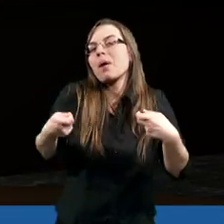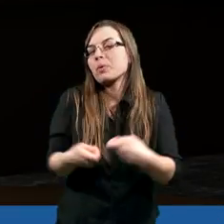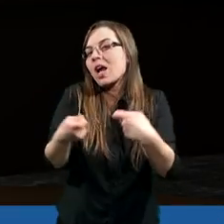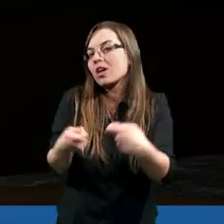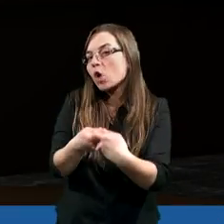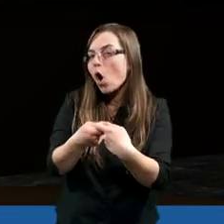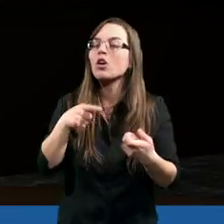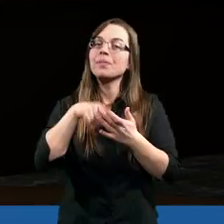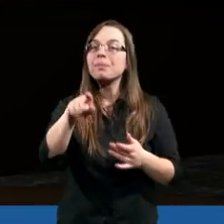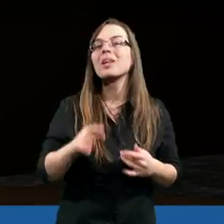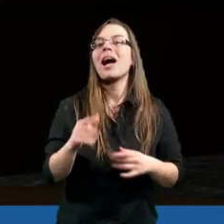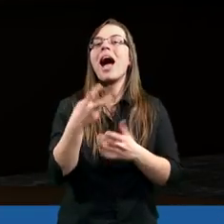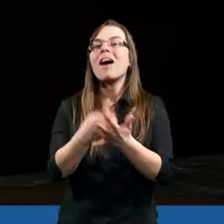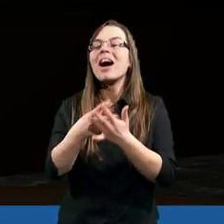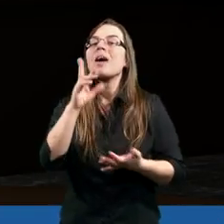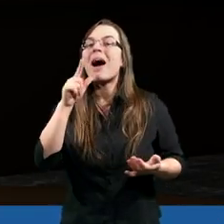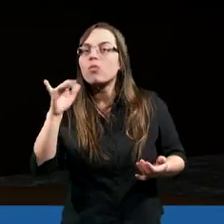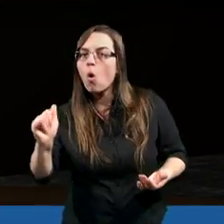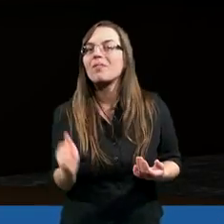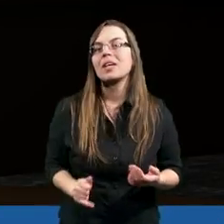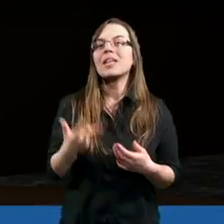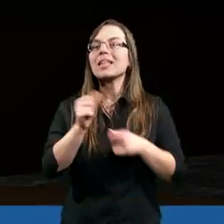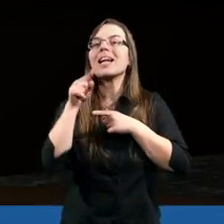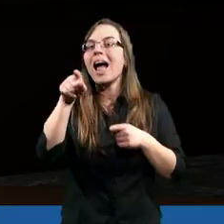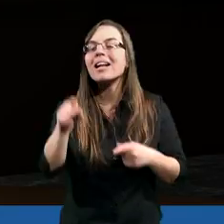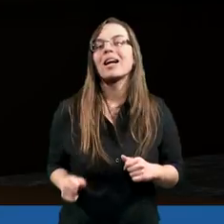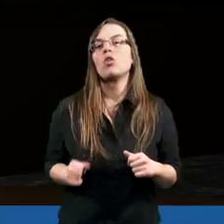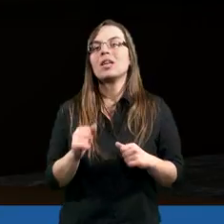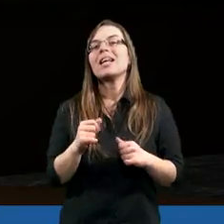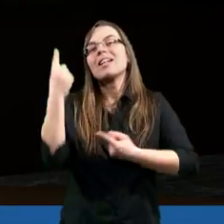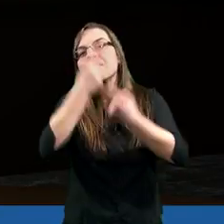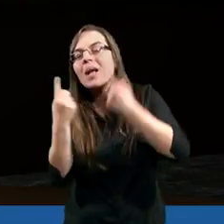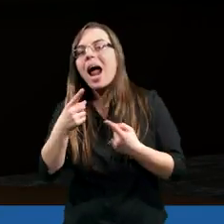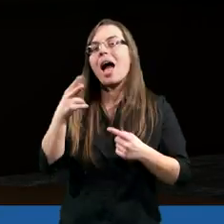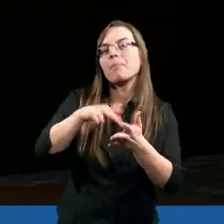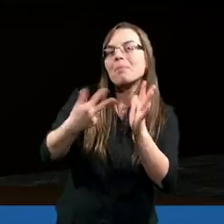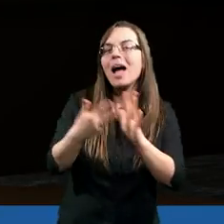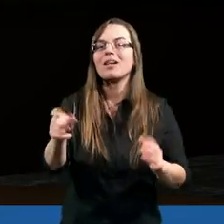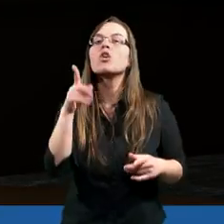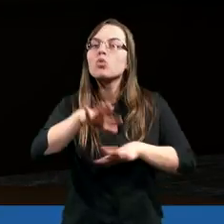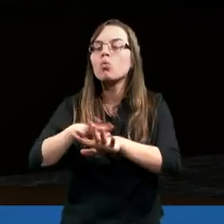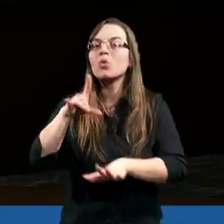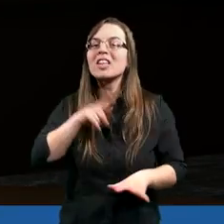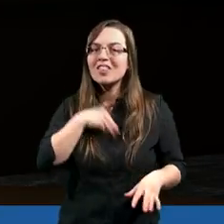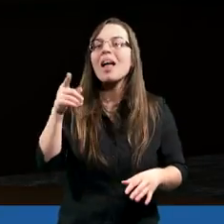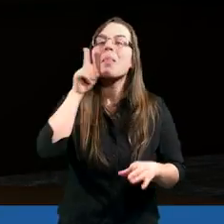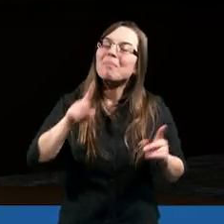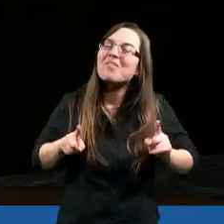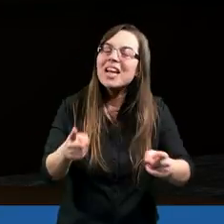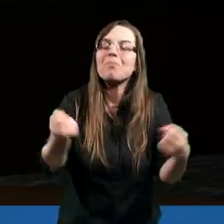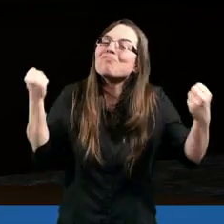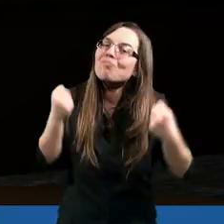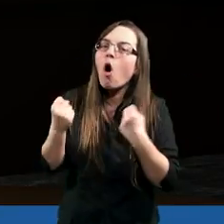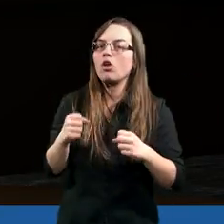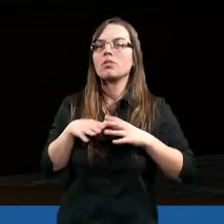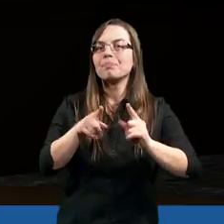przeszkodził przed głoszeniem Ewangelii w Azji Pawłowi, bo miał dla niego inny plan. I widzimy, że Duch Święty naprawdę bardzo aktywnie działa